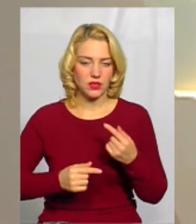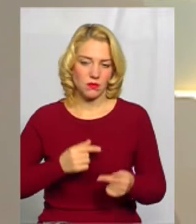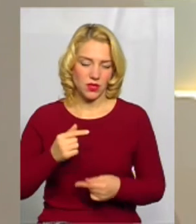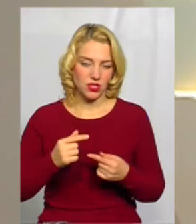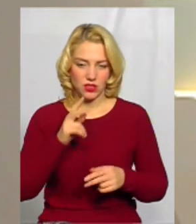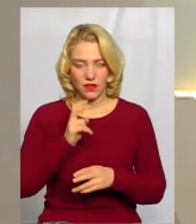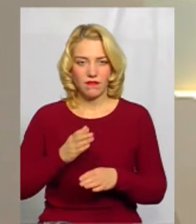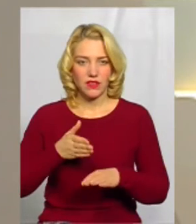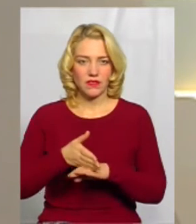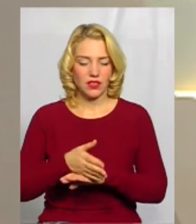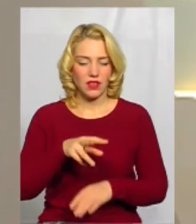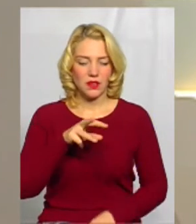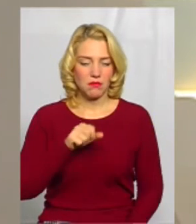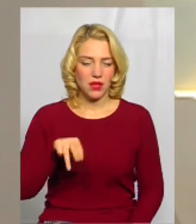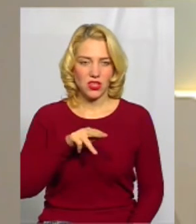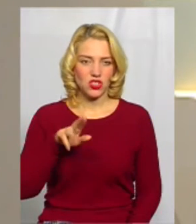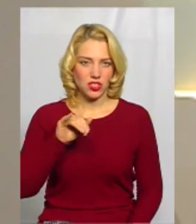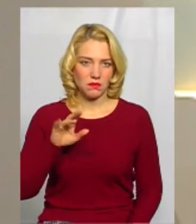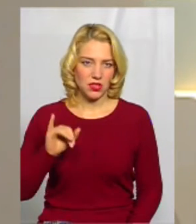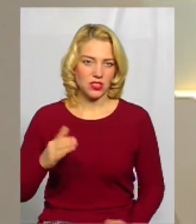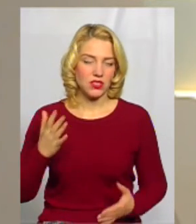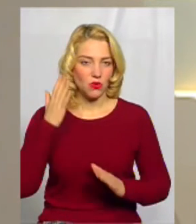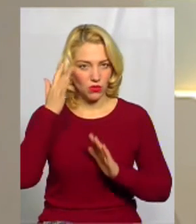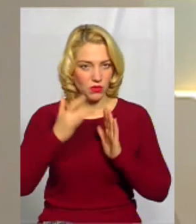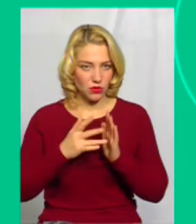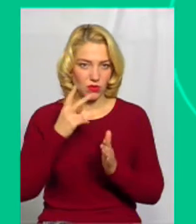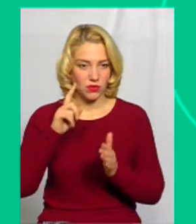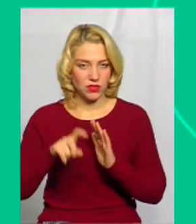З якою метою у сюжеті нашої колеги Тетяни Ворожцової.